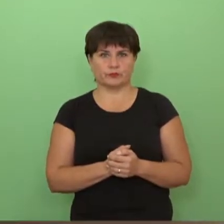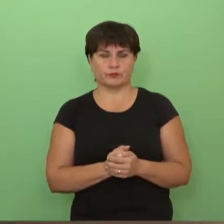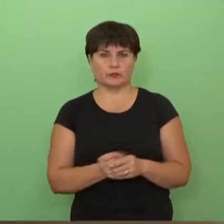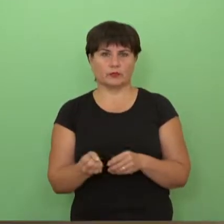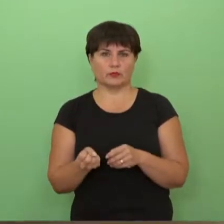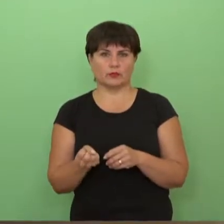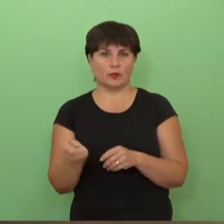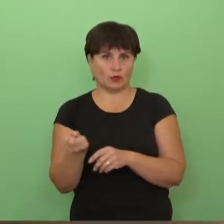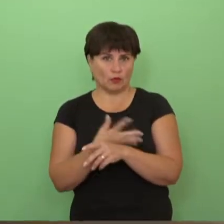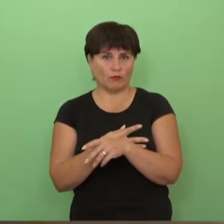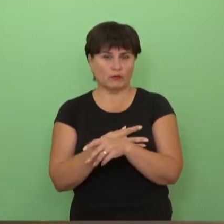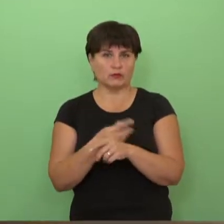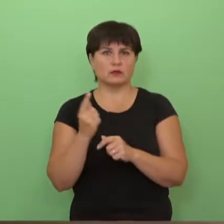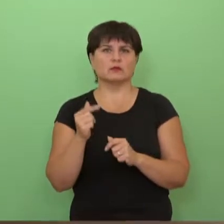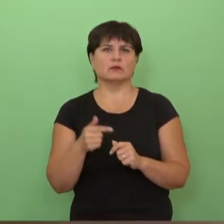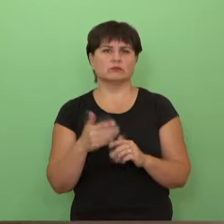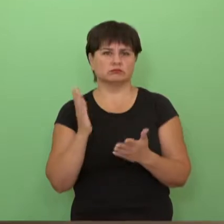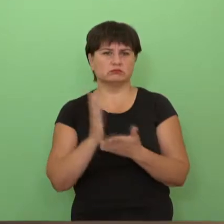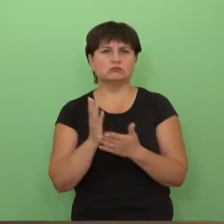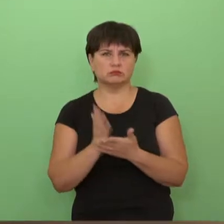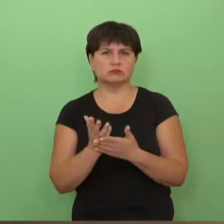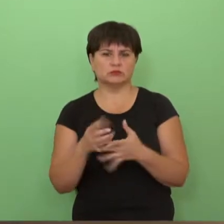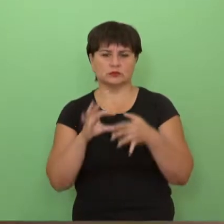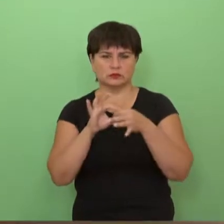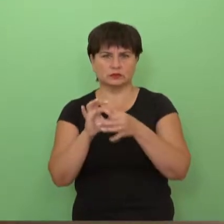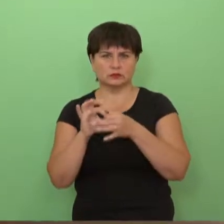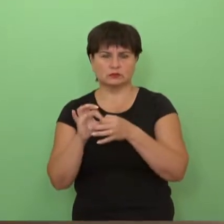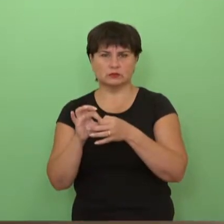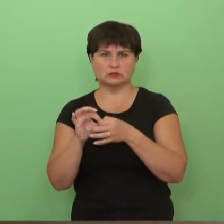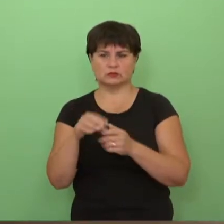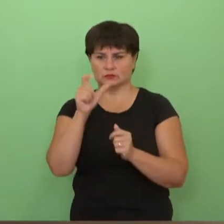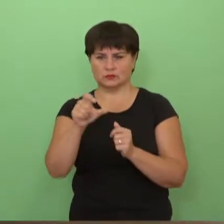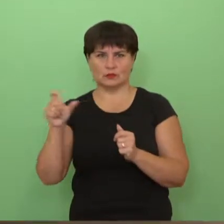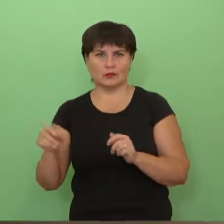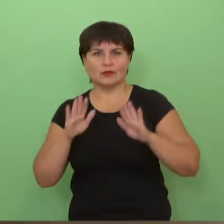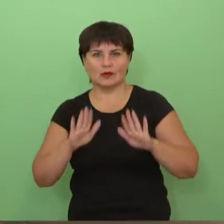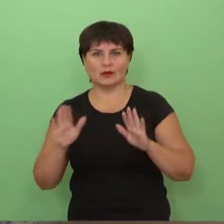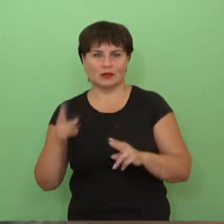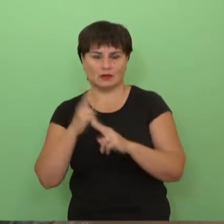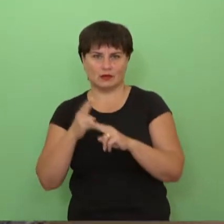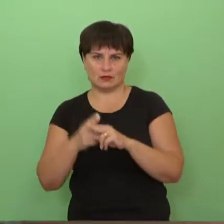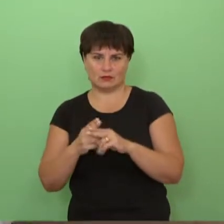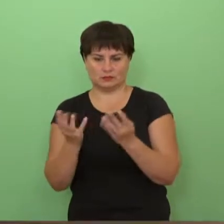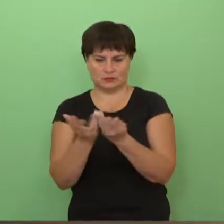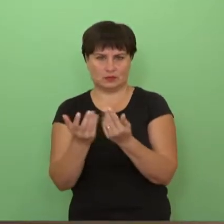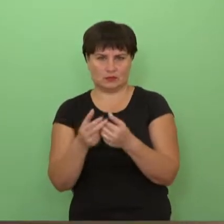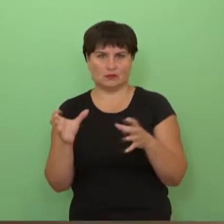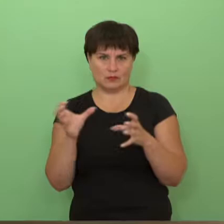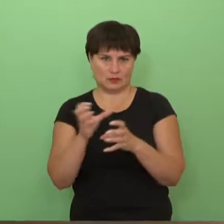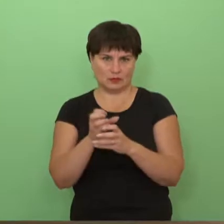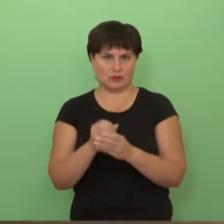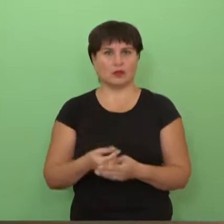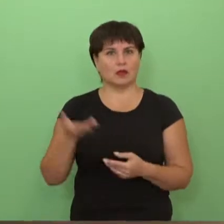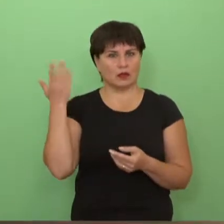Covid-as matyti vis tik tai palėtė tam tikrai lėtinėmis lygomis ar gan čia žmonių